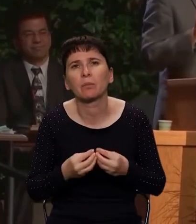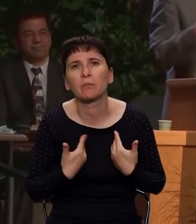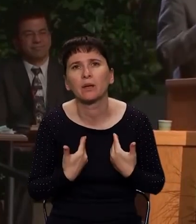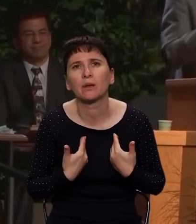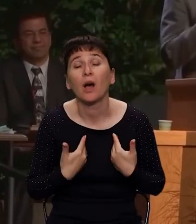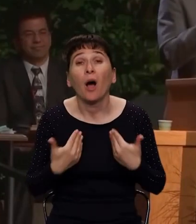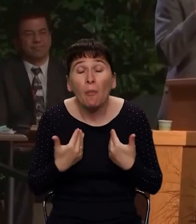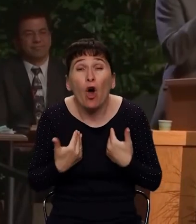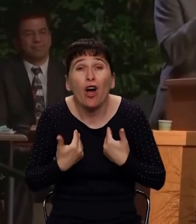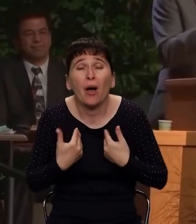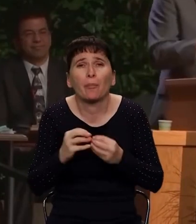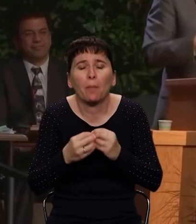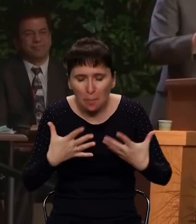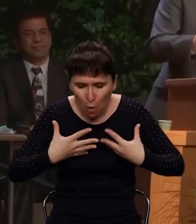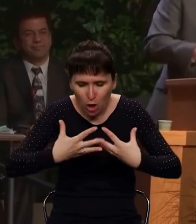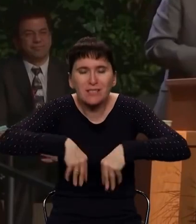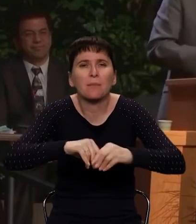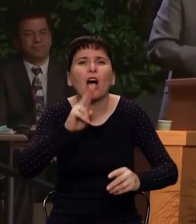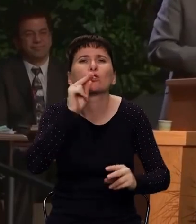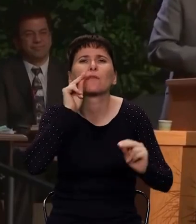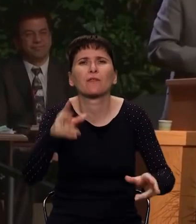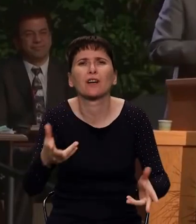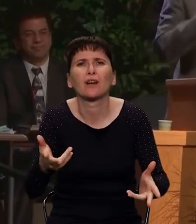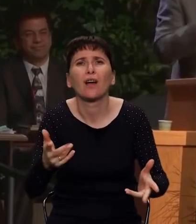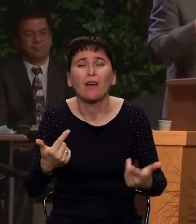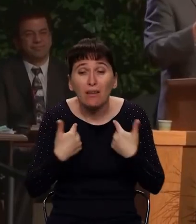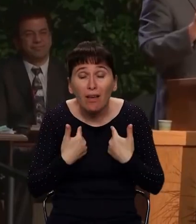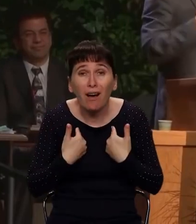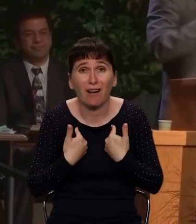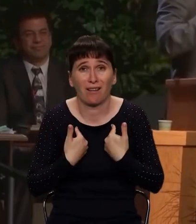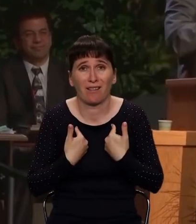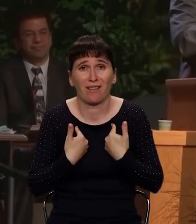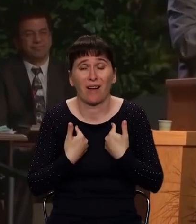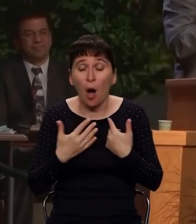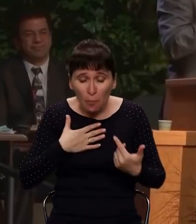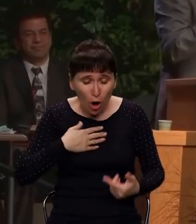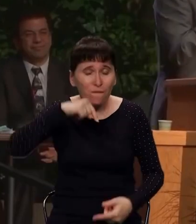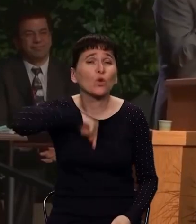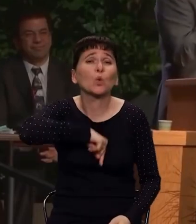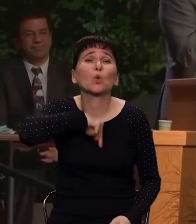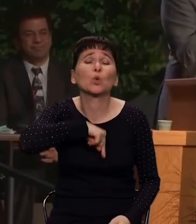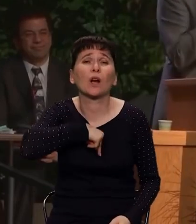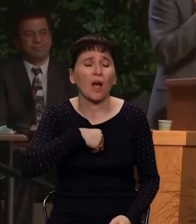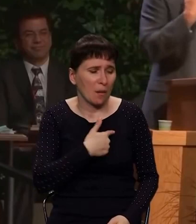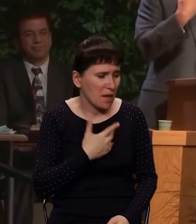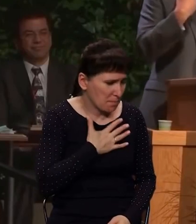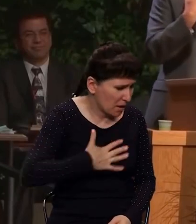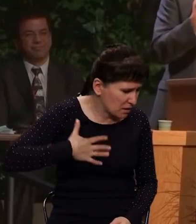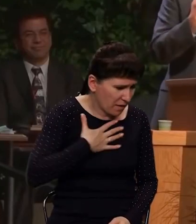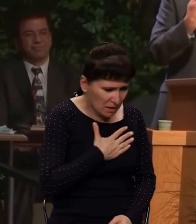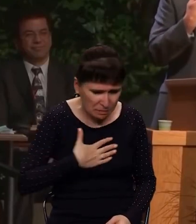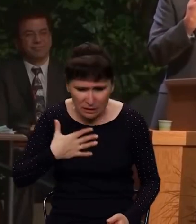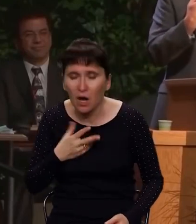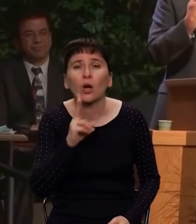в том, что происходит в вашей семье, кто виноват? В том, что происходит в вашей душе, в вашем сердце, кто